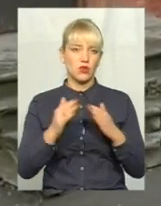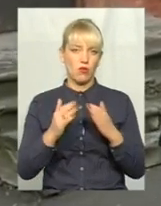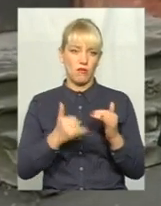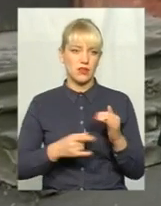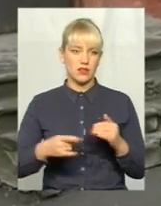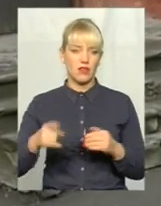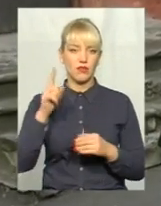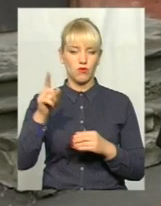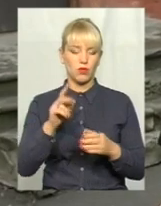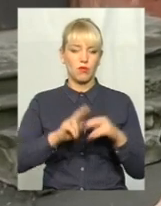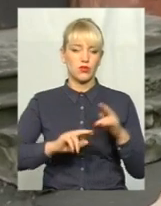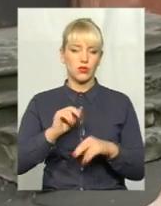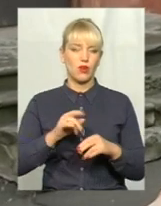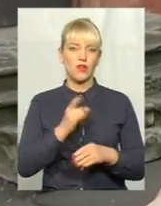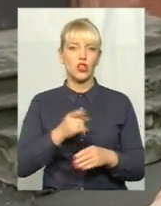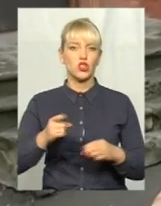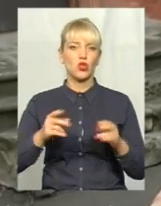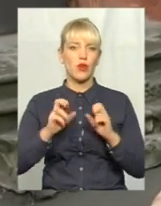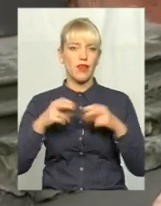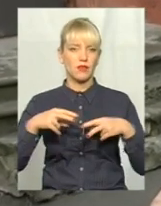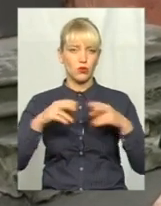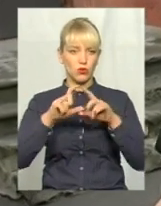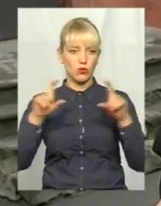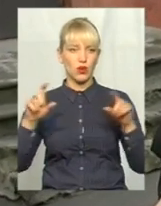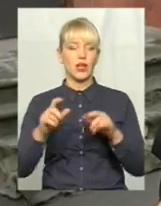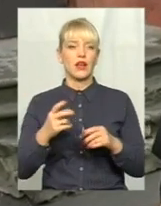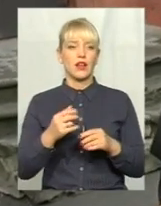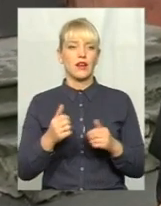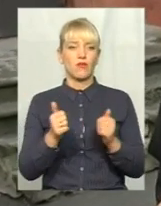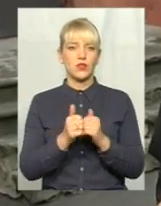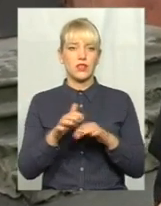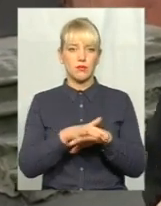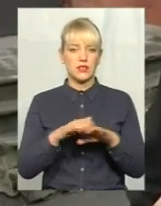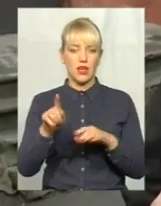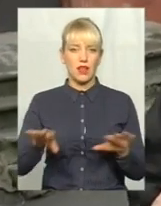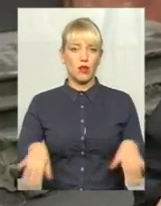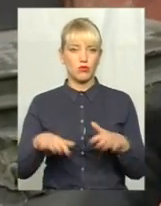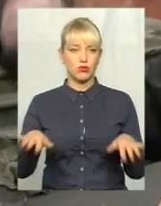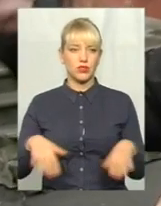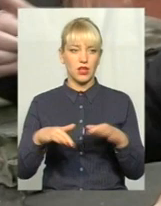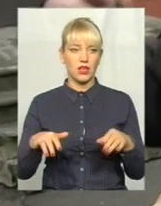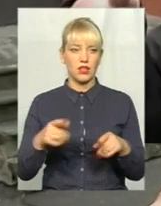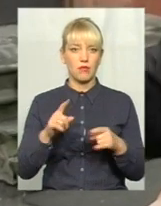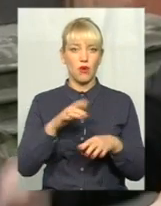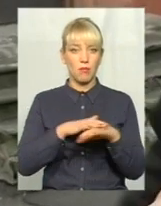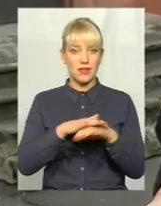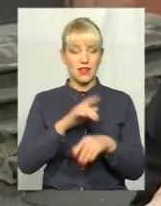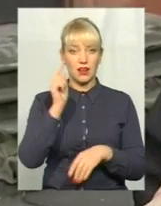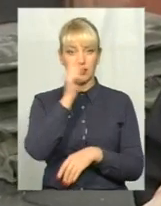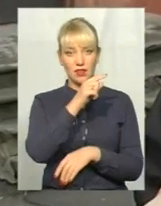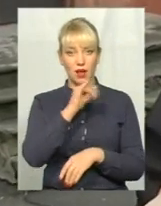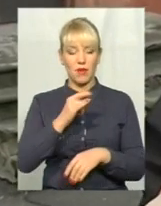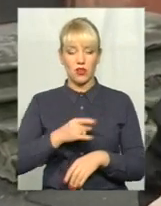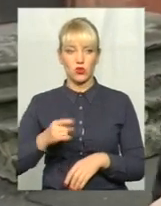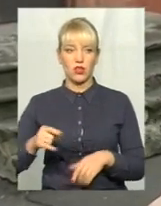стоянку тут, за железною дорогою для базара. Вона пуста, бо базар там, а стоянка тут.